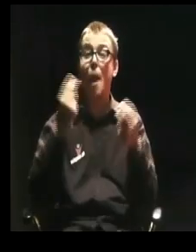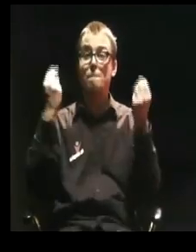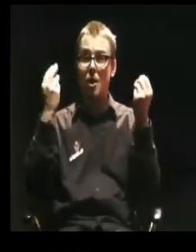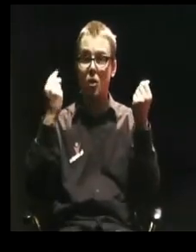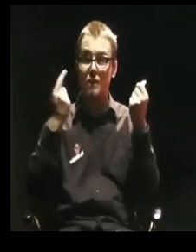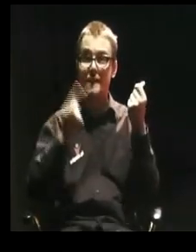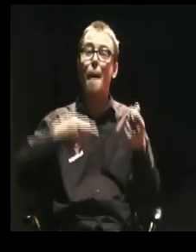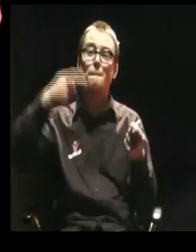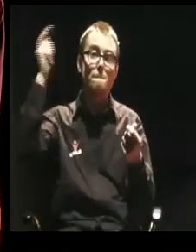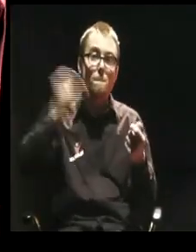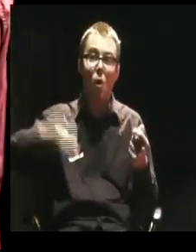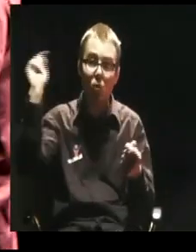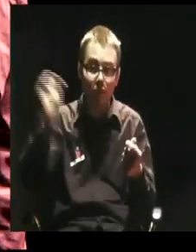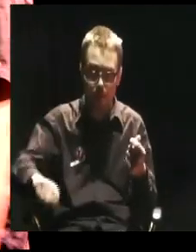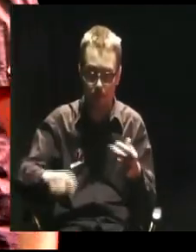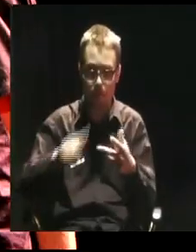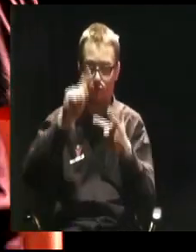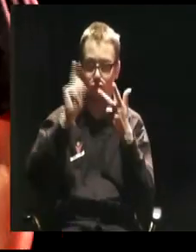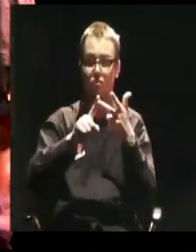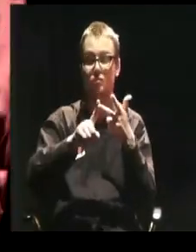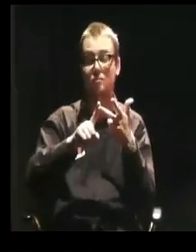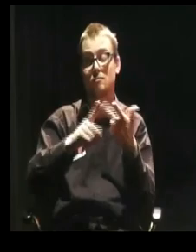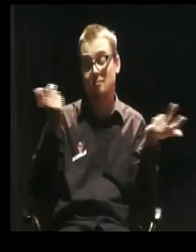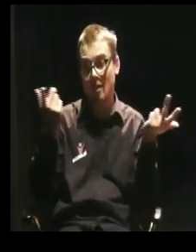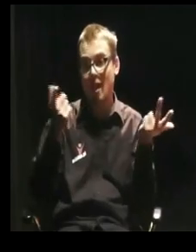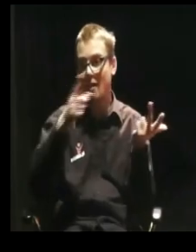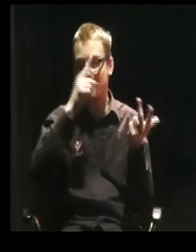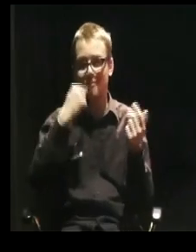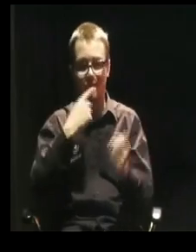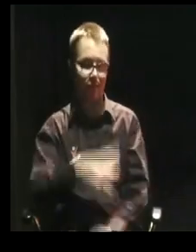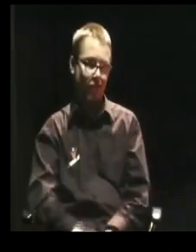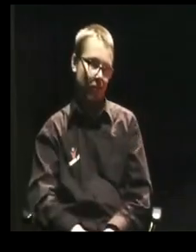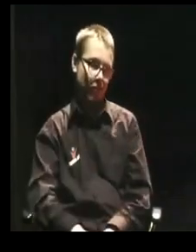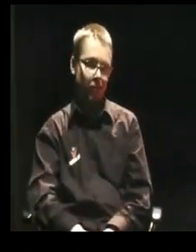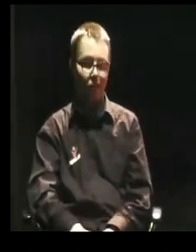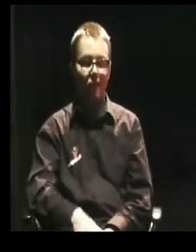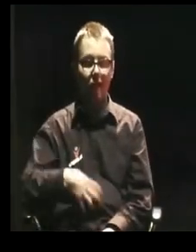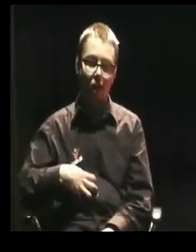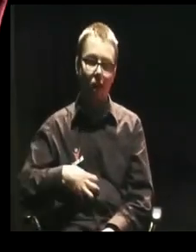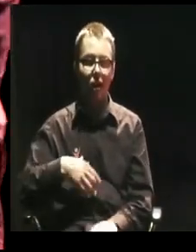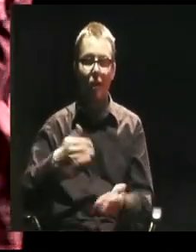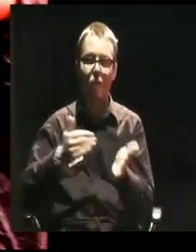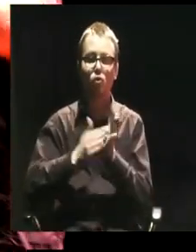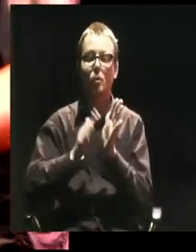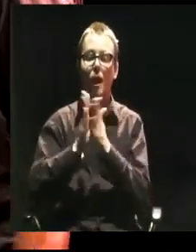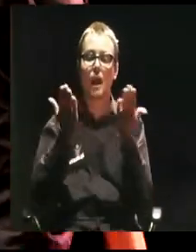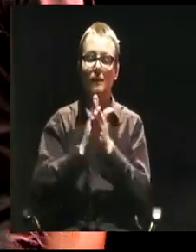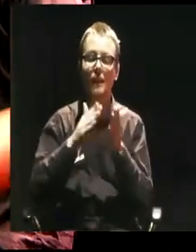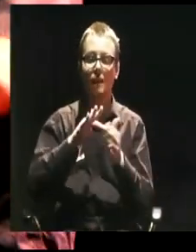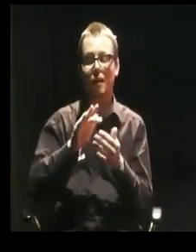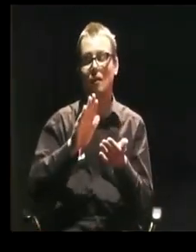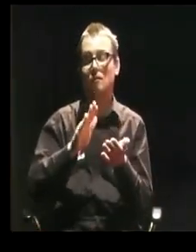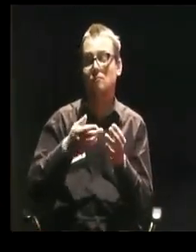powie, ha, no to super, to idź do tabloidów dzbanie, nie? Ale nie, to nie jest tak. Faktycznie nas wszystkich to tutaj